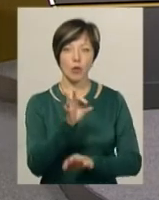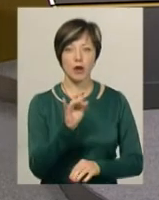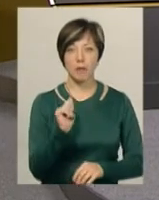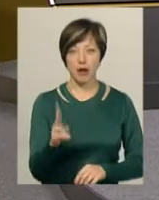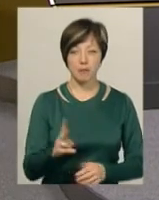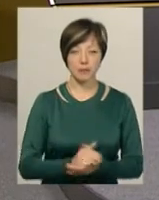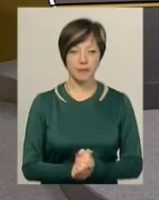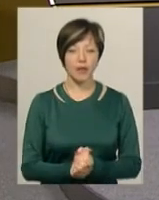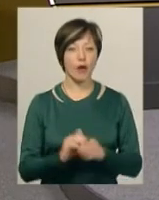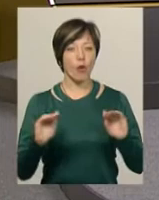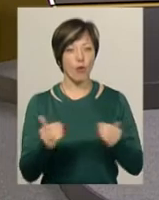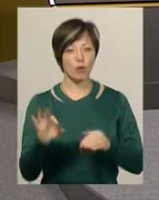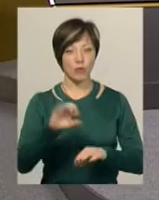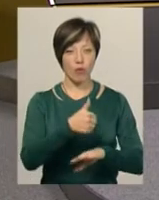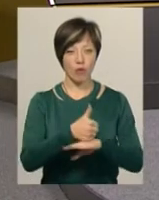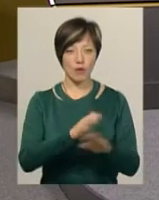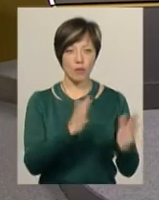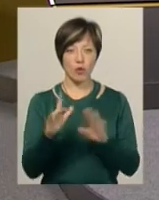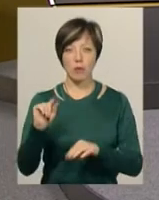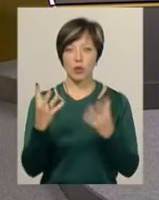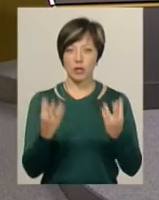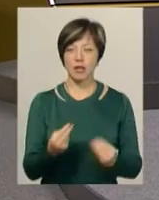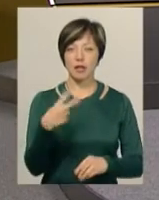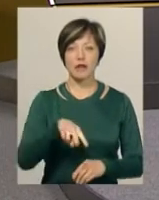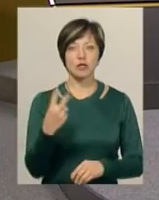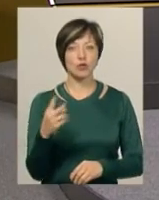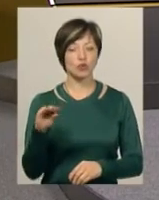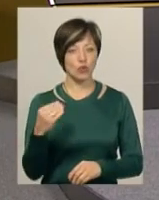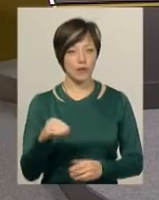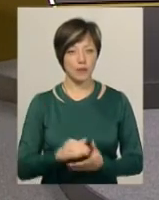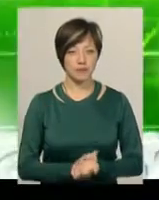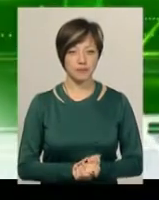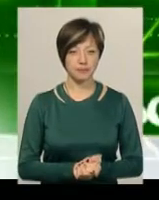Ольга Рибак. Коротко про головні події. Понеділка, 22 жовтня.